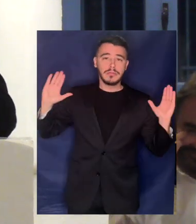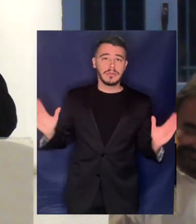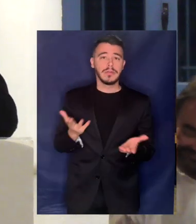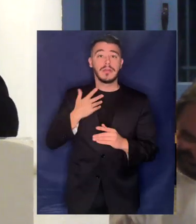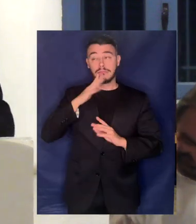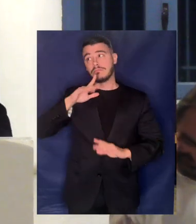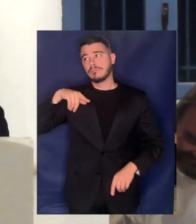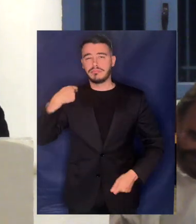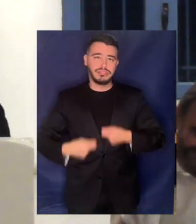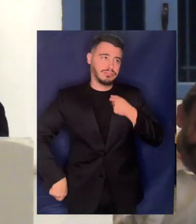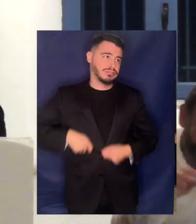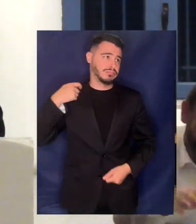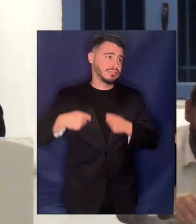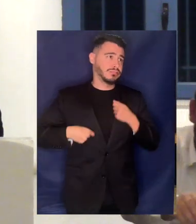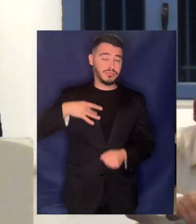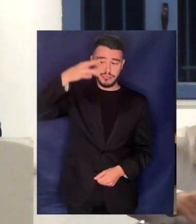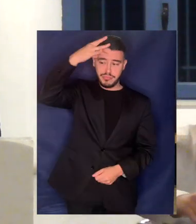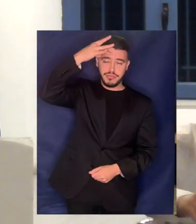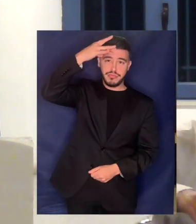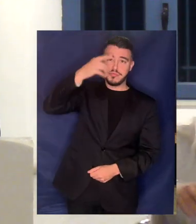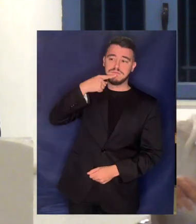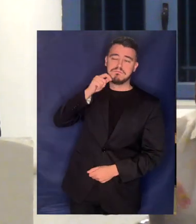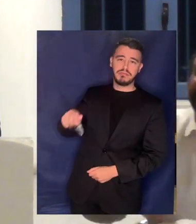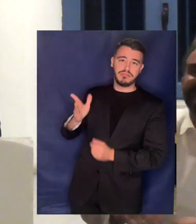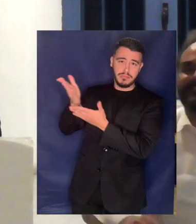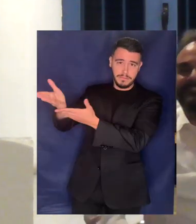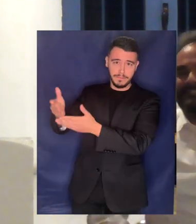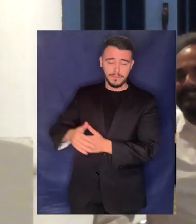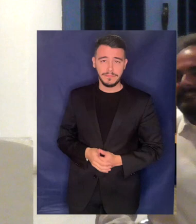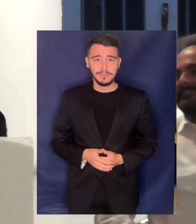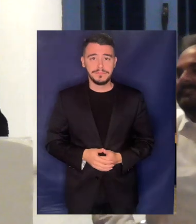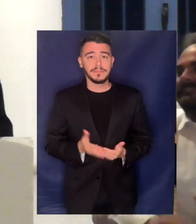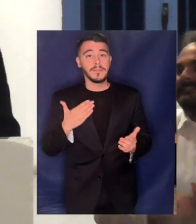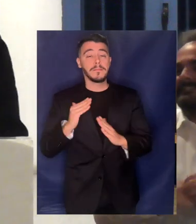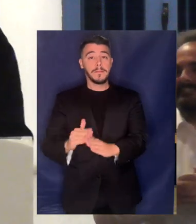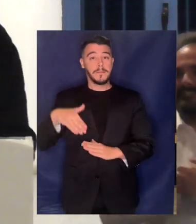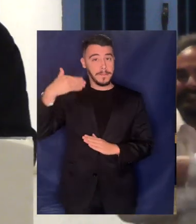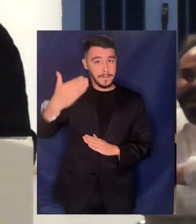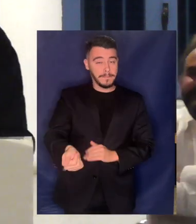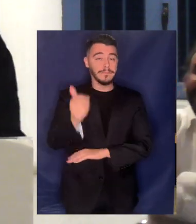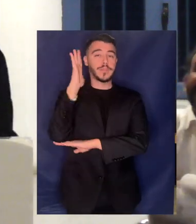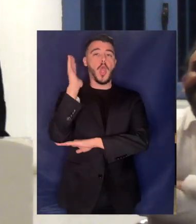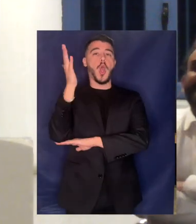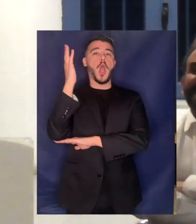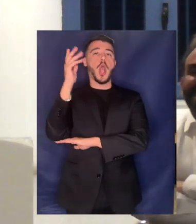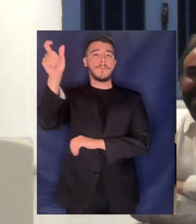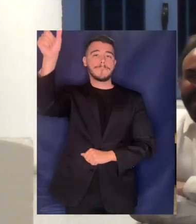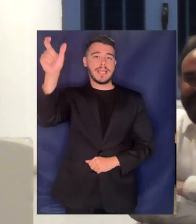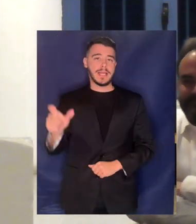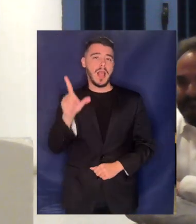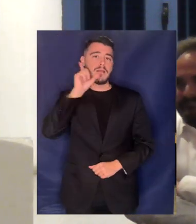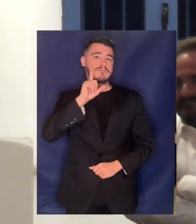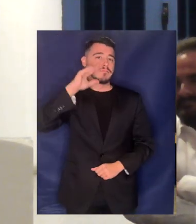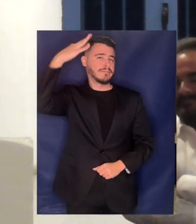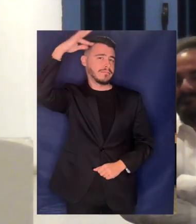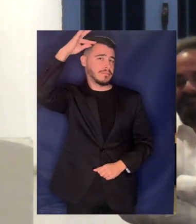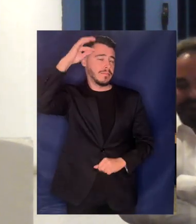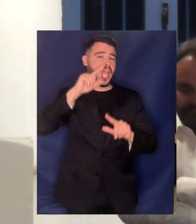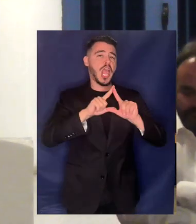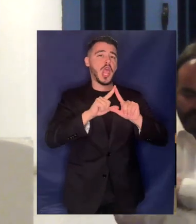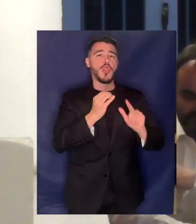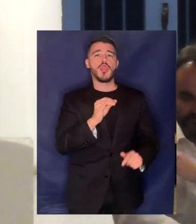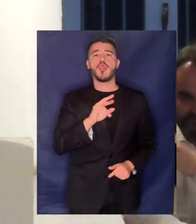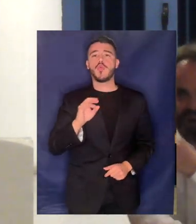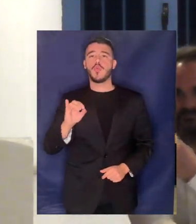διαμαρτυρία μου ενώπιόν σας Και η κεντρική ομιλία από τη Ρένα Τιδούρου που είναι υπεύθυνη στην πολιτική γραμματεία